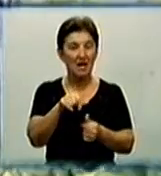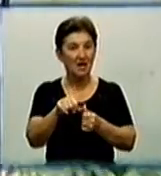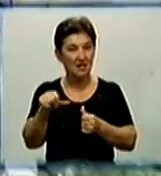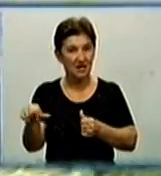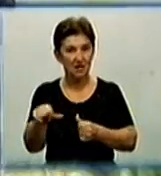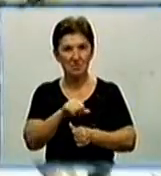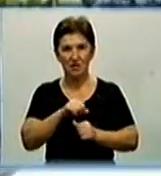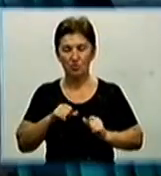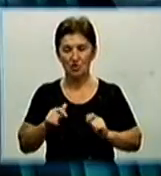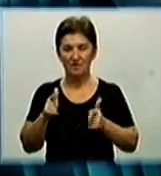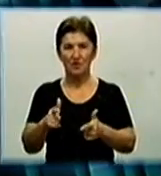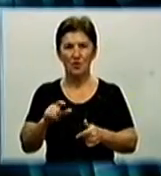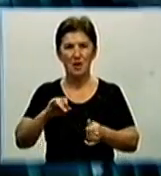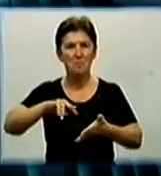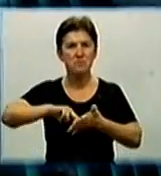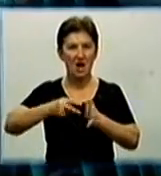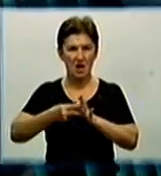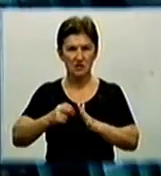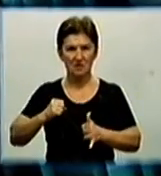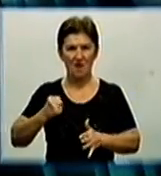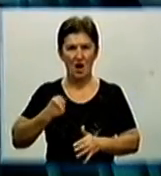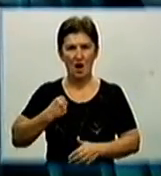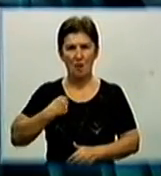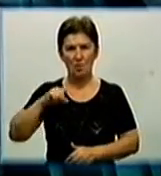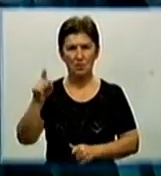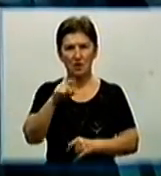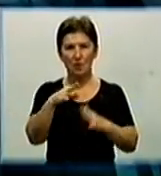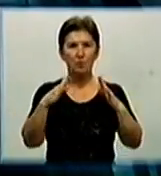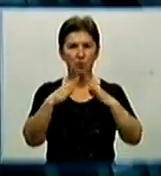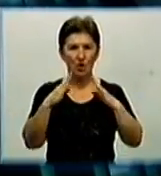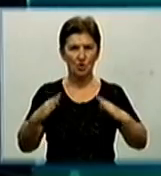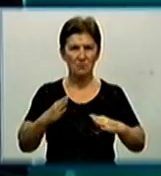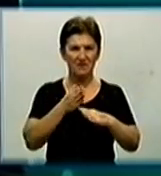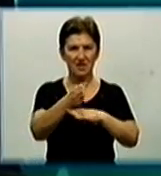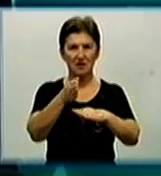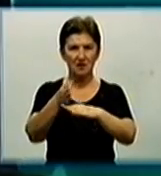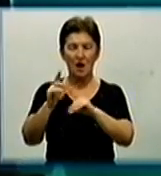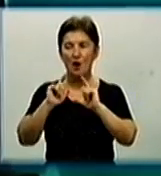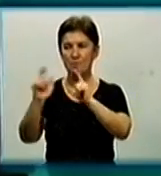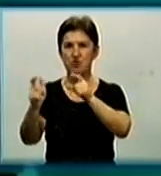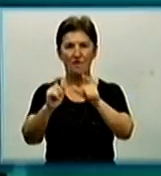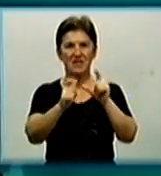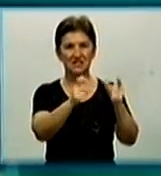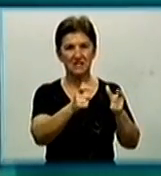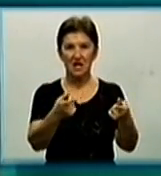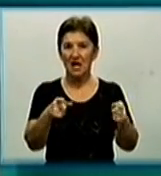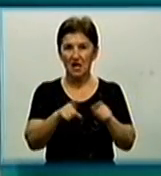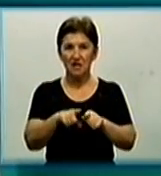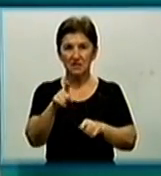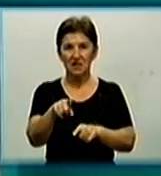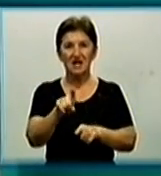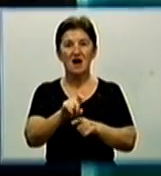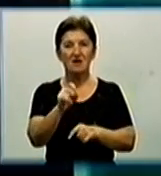здійснює і планову мобілізацію. Його представники ходять по домівках і розносять повістки. Однак таких, як Василь, людей, що рвуться